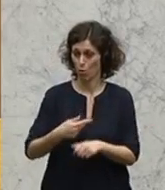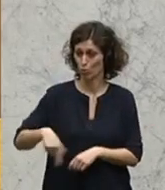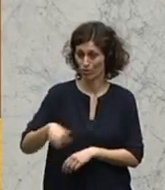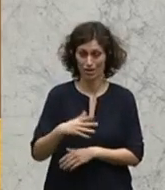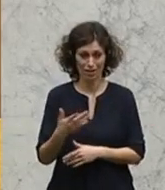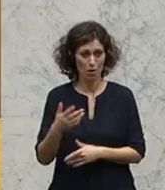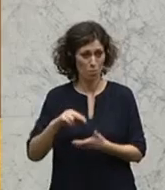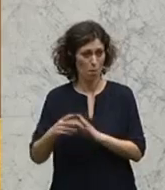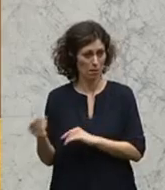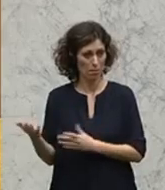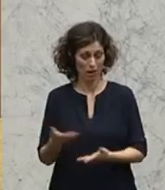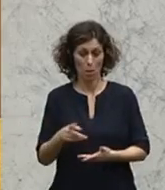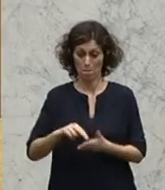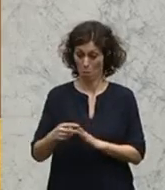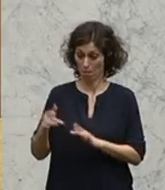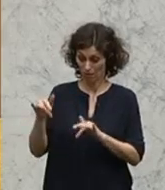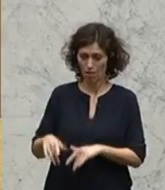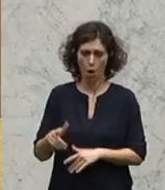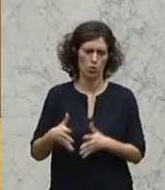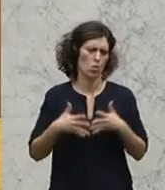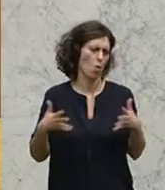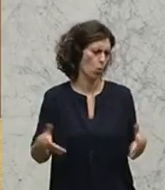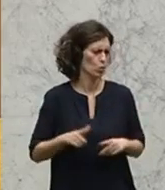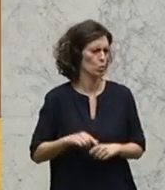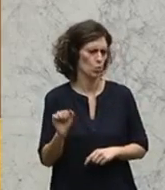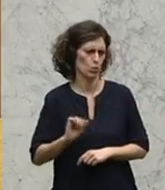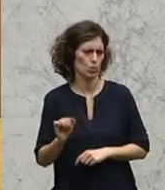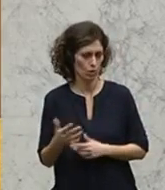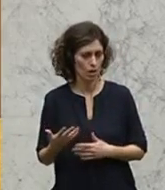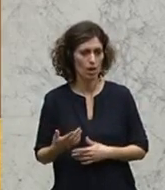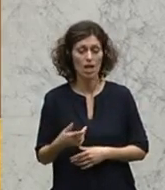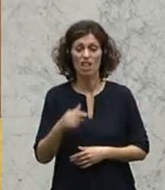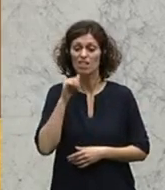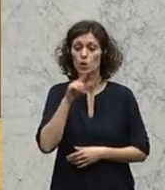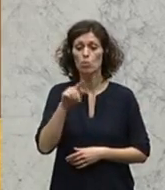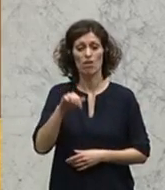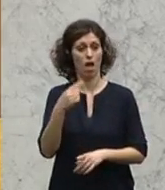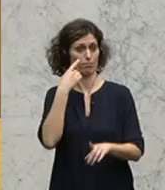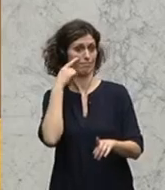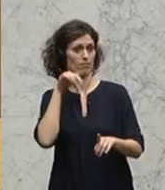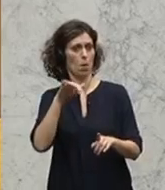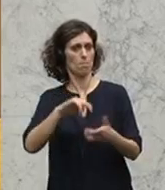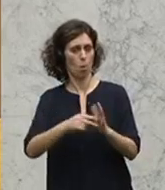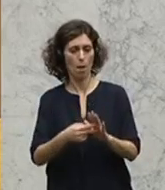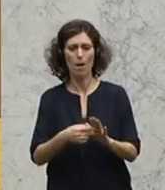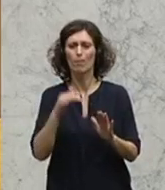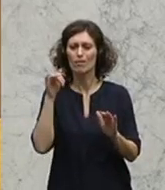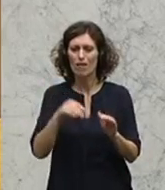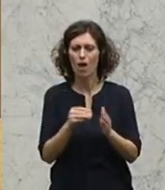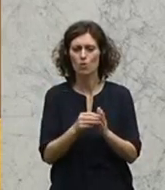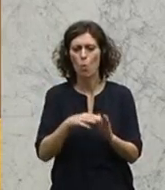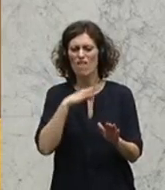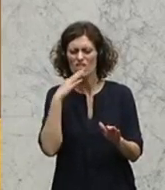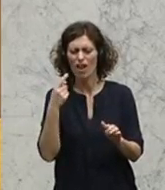mit sich gebracht werden, sind groß, sind enorm. Und es sind nicht nur die Probleme, die evident sind, sondern es gibt viele weitere